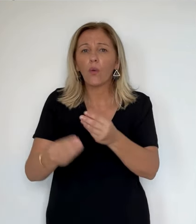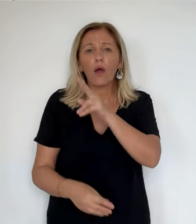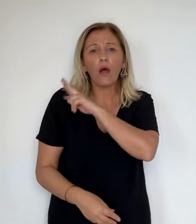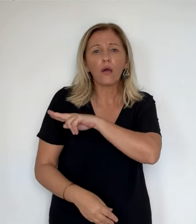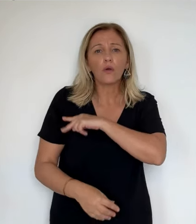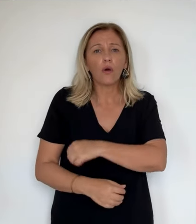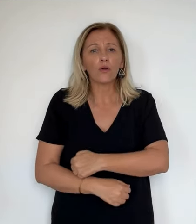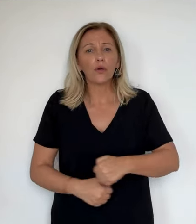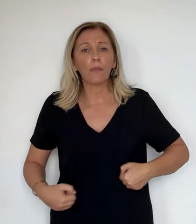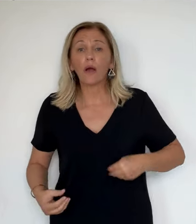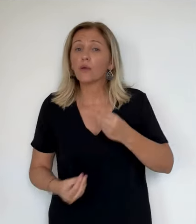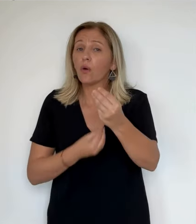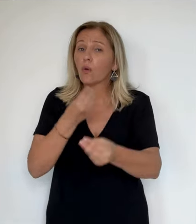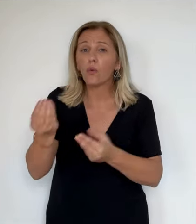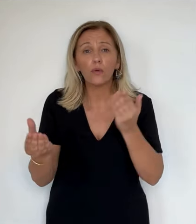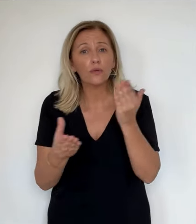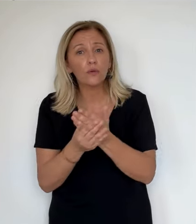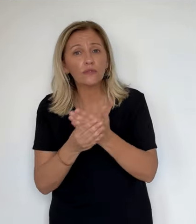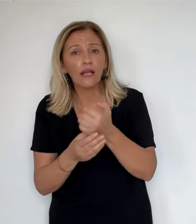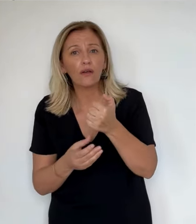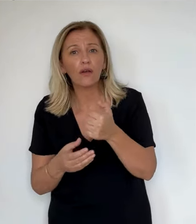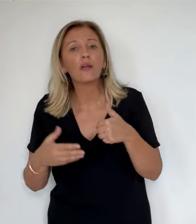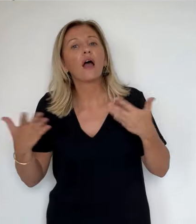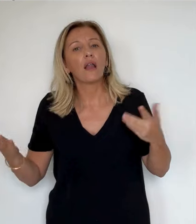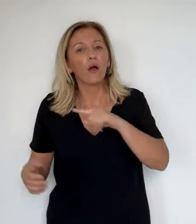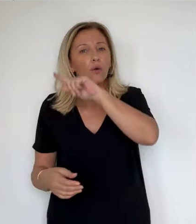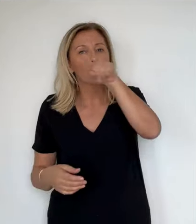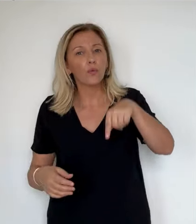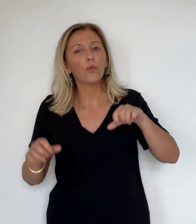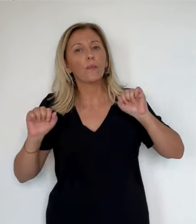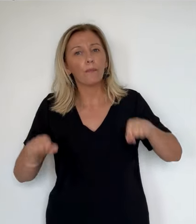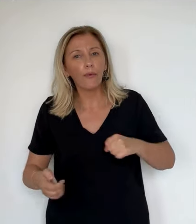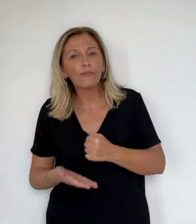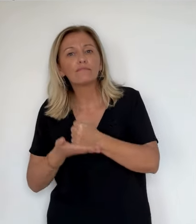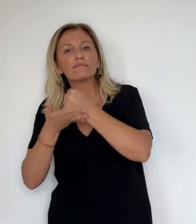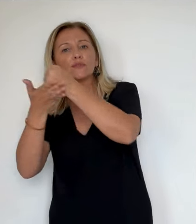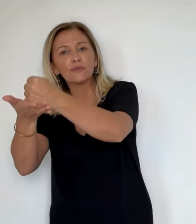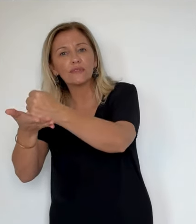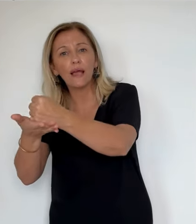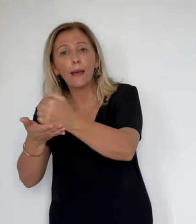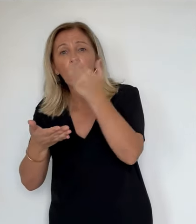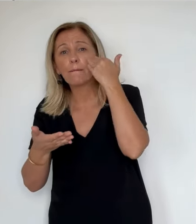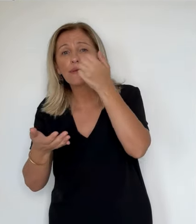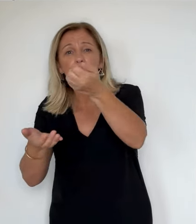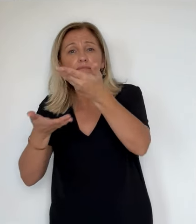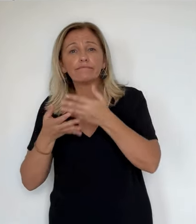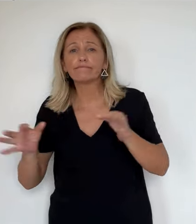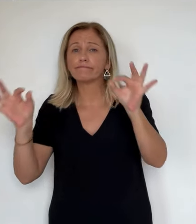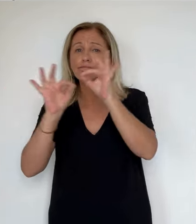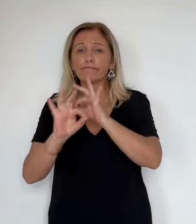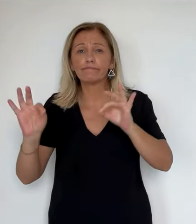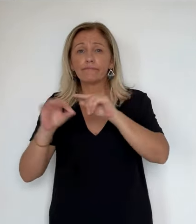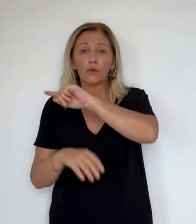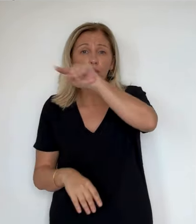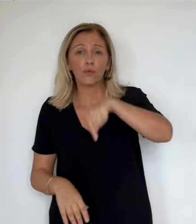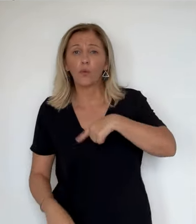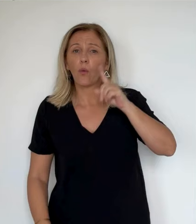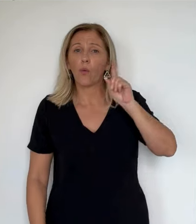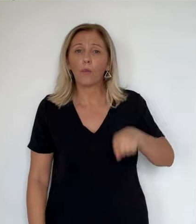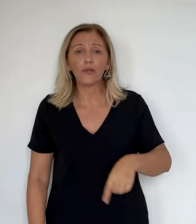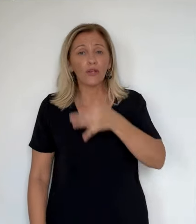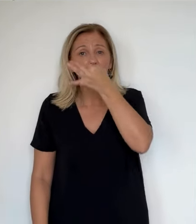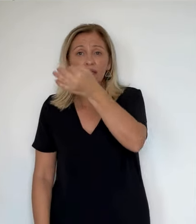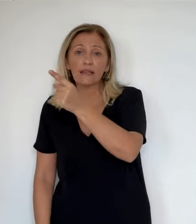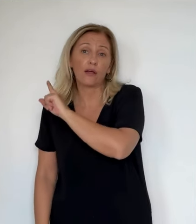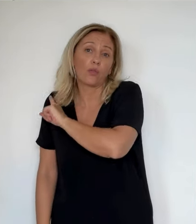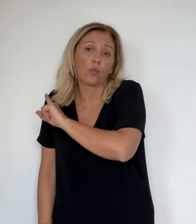les salaires, les petits salaires, que ce soit vers l'assurance chômage, ou bien évidemment le dossier Corse, et bien à ce moment-là,